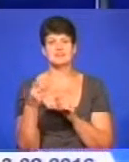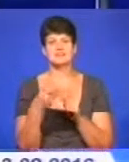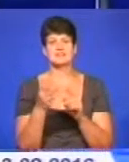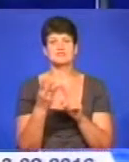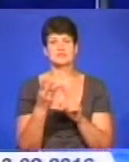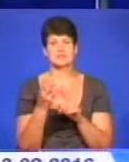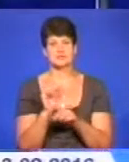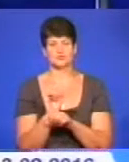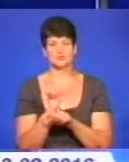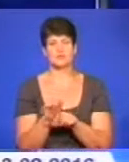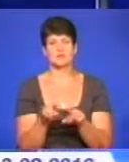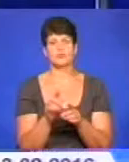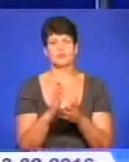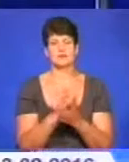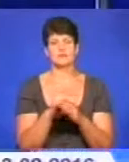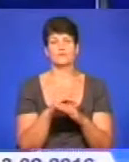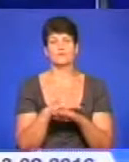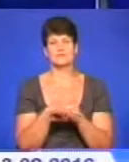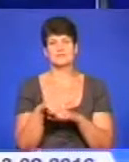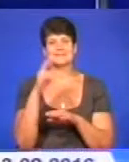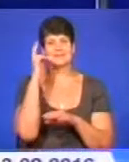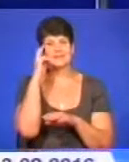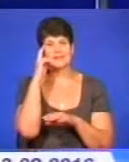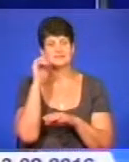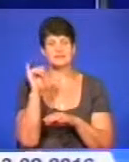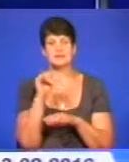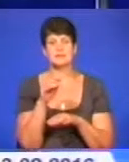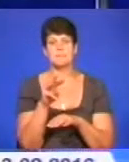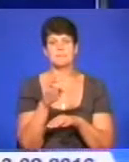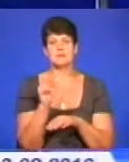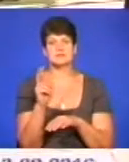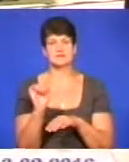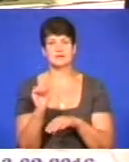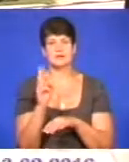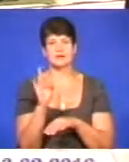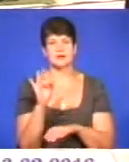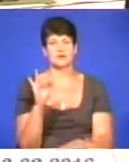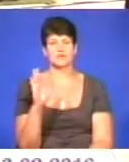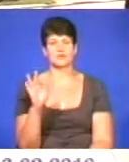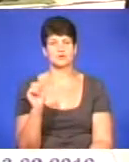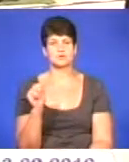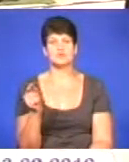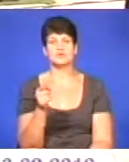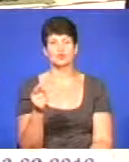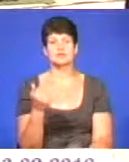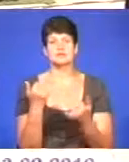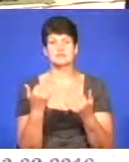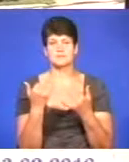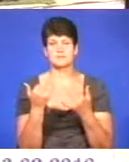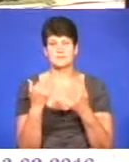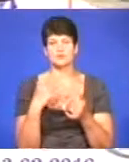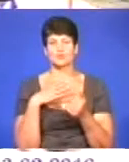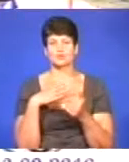Аналогічні є на вулицях Київській та Максима Кривоноса. Подробиці далі. У Тернополі відтепер очікування